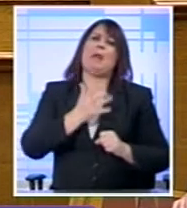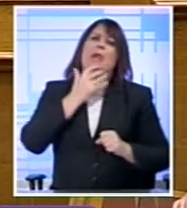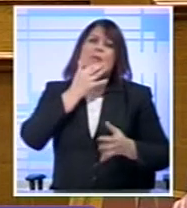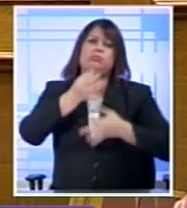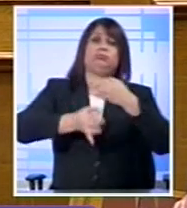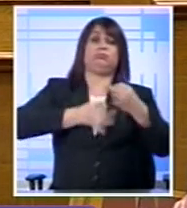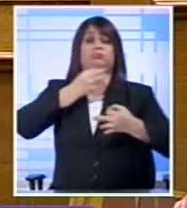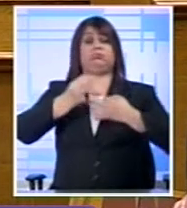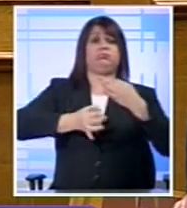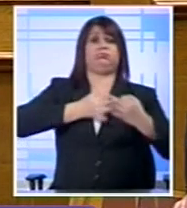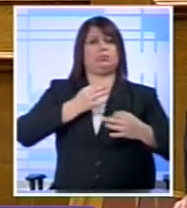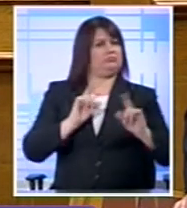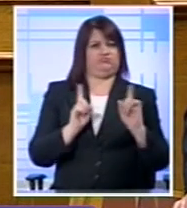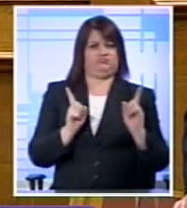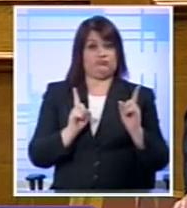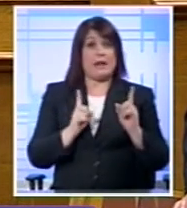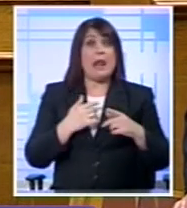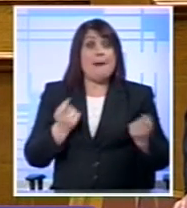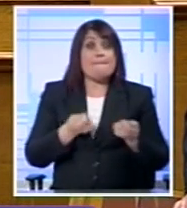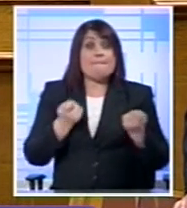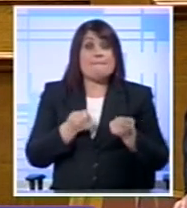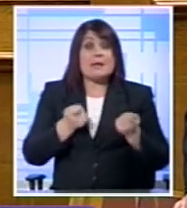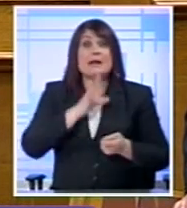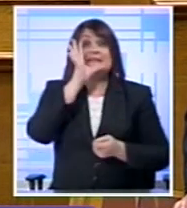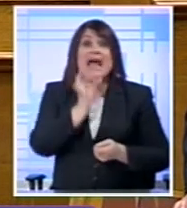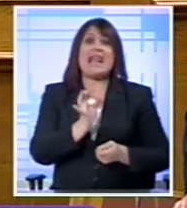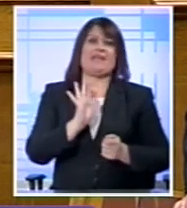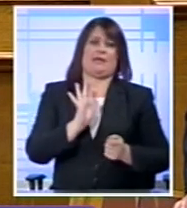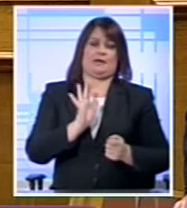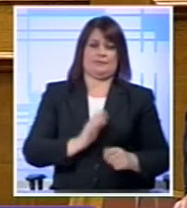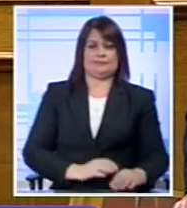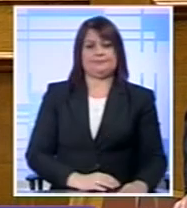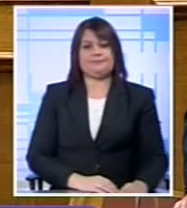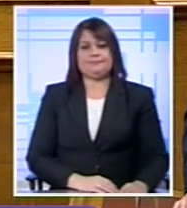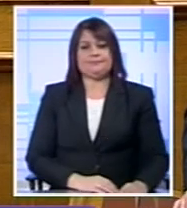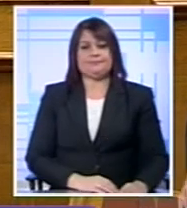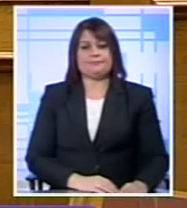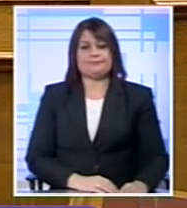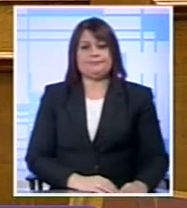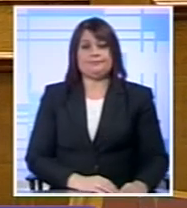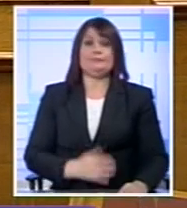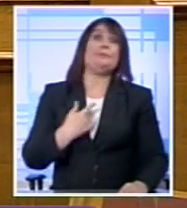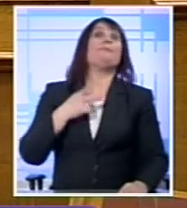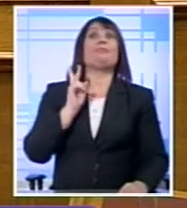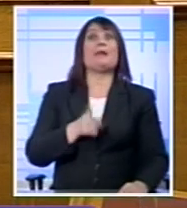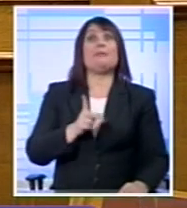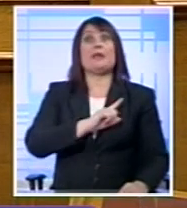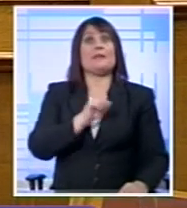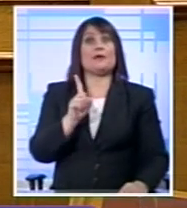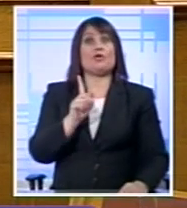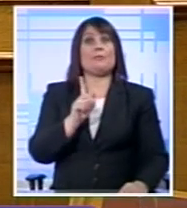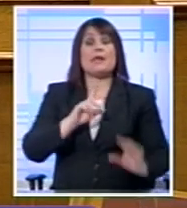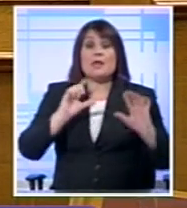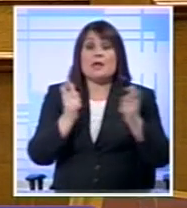κορώνες Αλλά με πράξη και με αλήθεια Για να μην θέσουμε σε κίνδυνο Την κάθε ελληνική